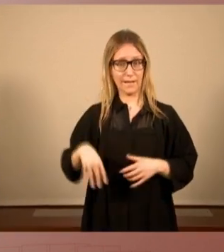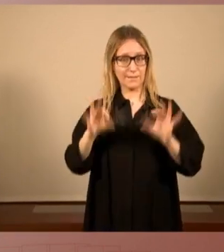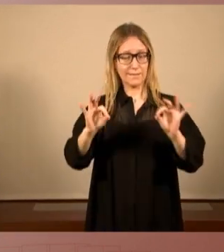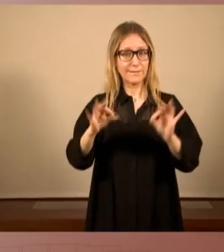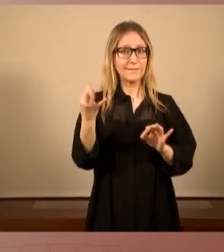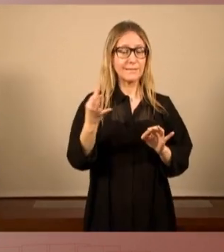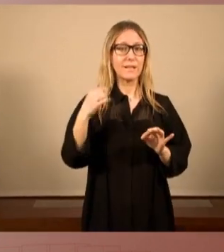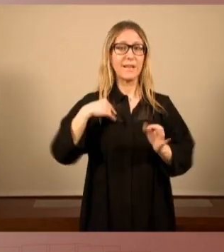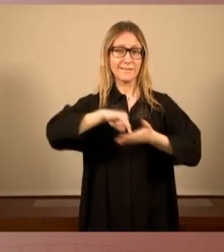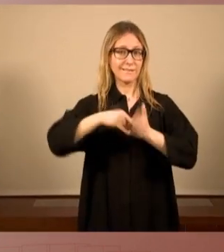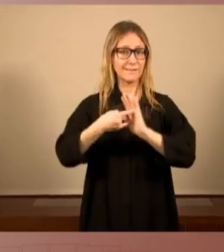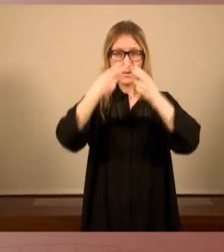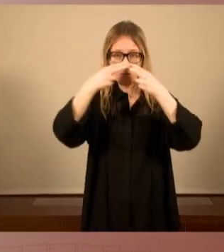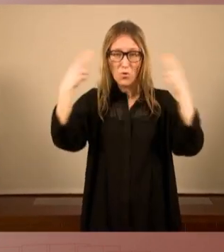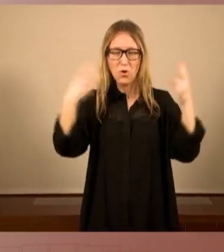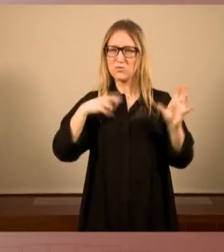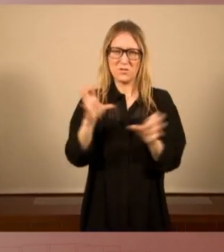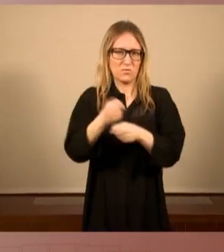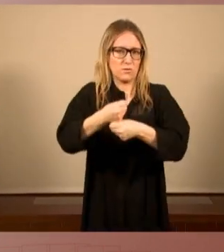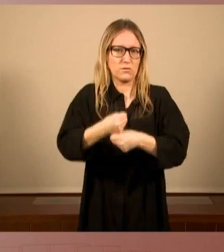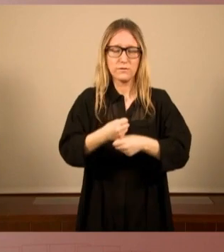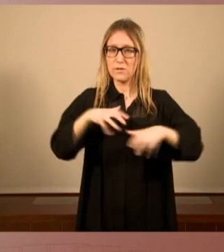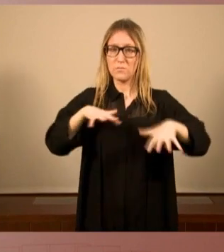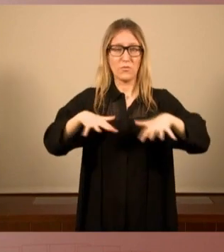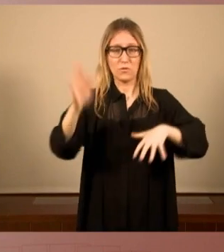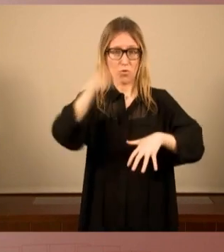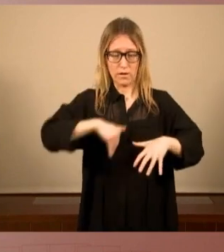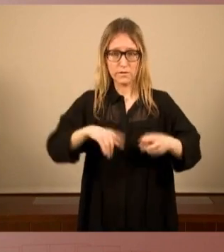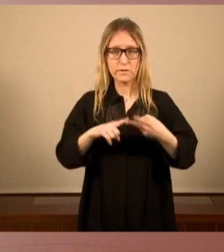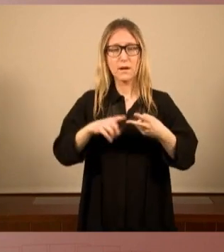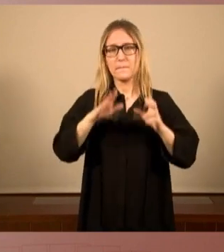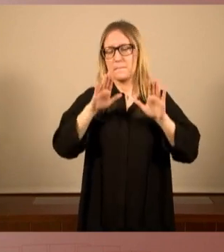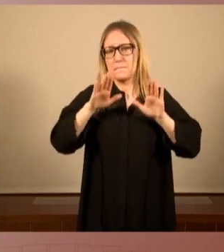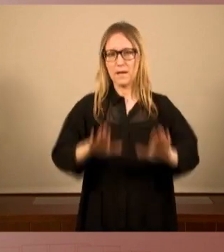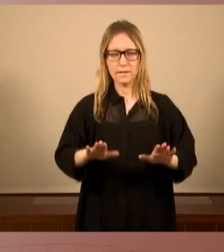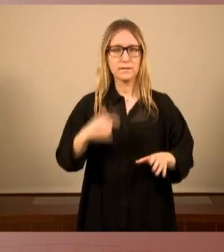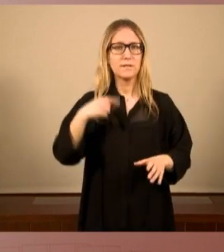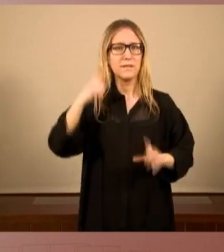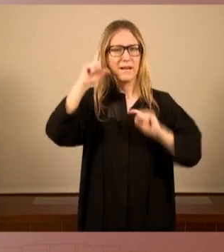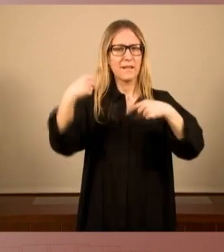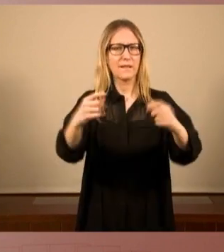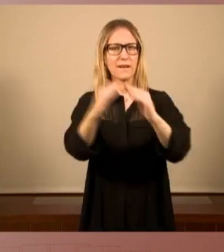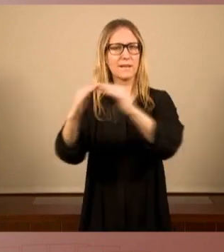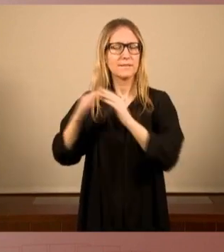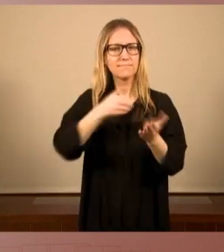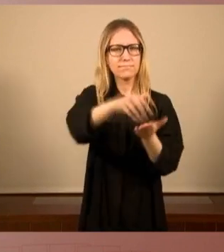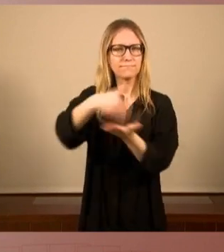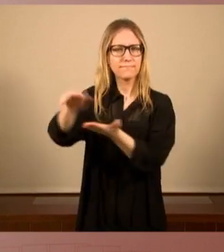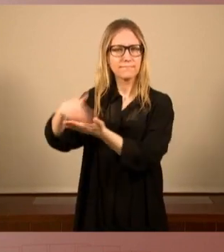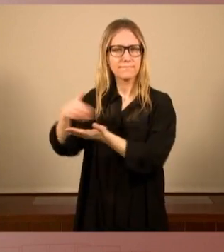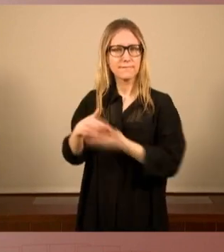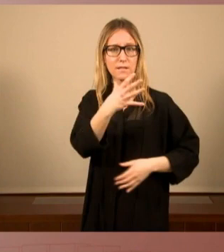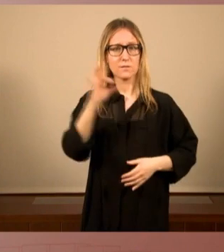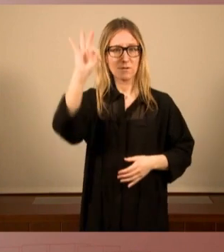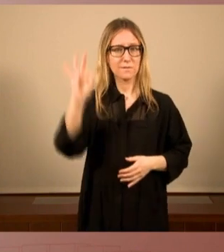del sistema públic, l'immobilisme, la paràlisi, aquests desnonaments diaris, estem amb un 50% de població que